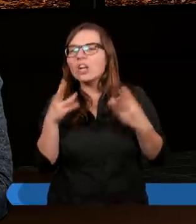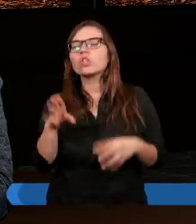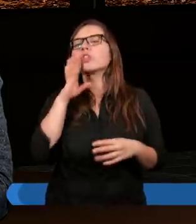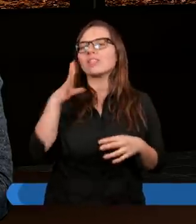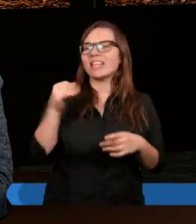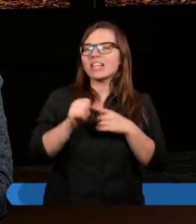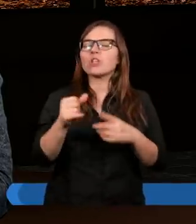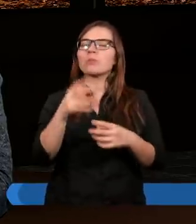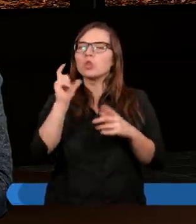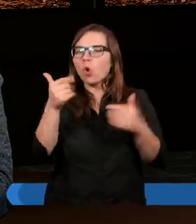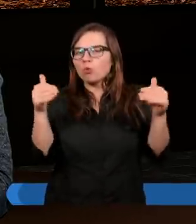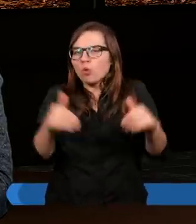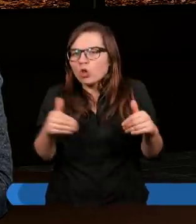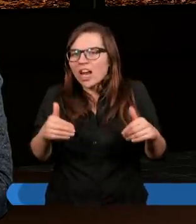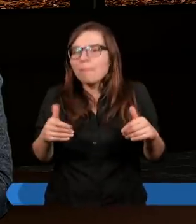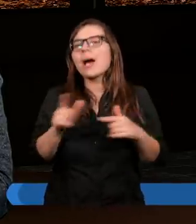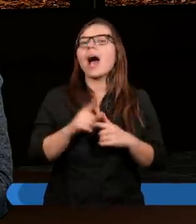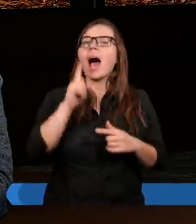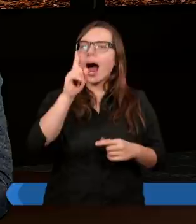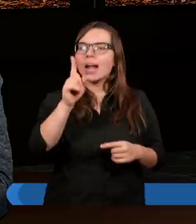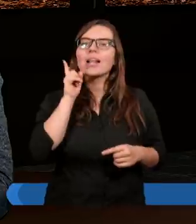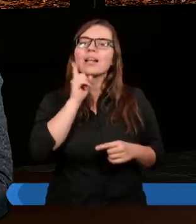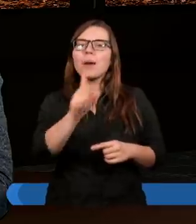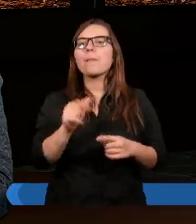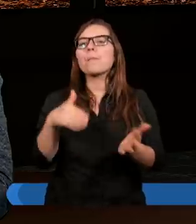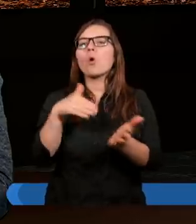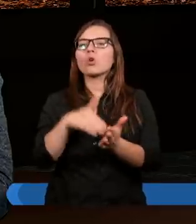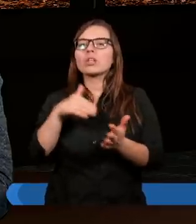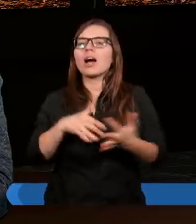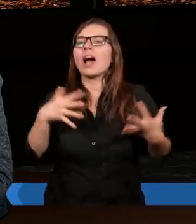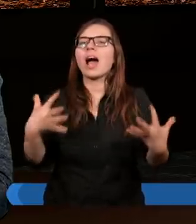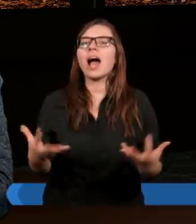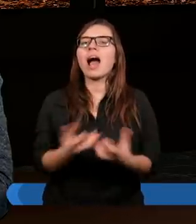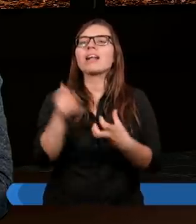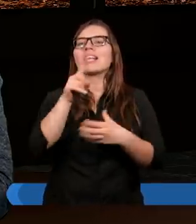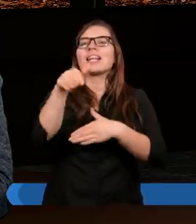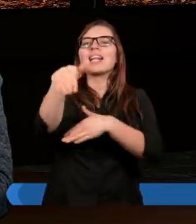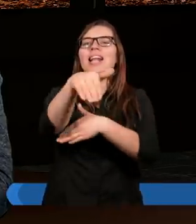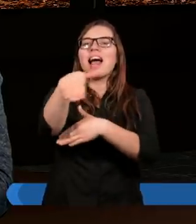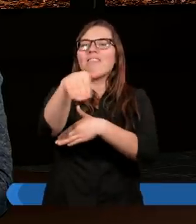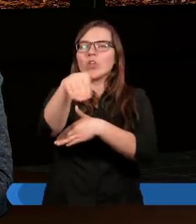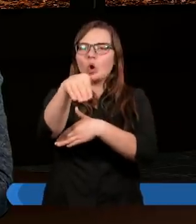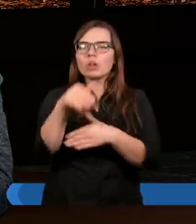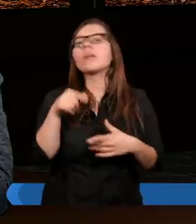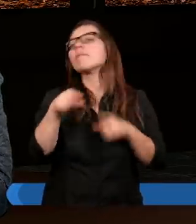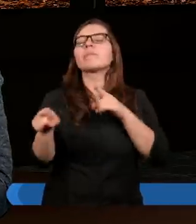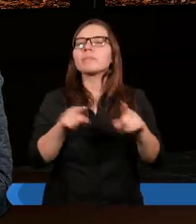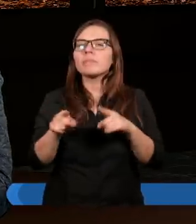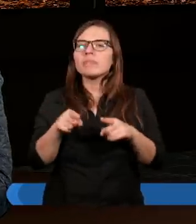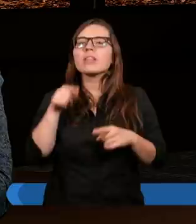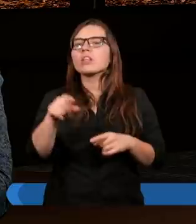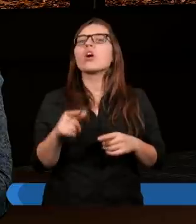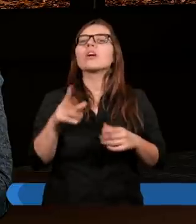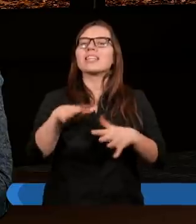że coś możemy, a tak naprawdę to potrzebujemy ratunku z zewnątrz. I to, co na